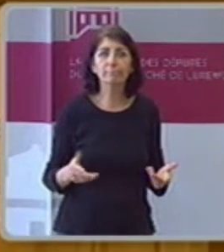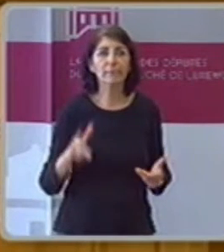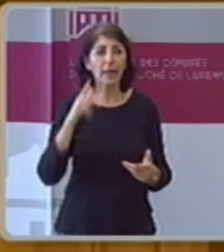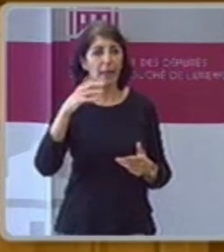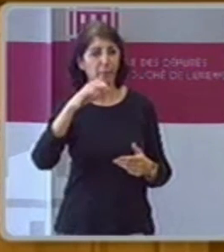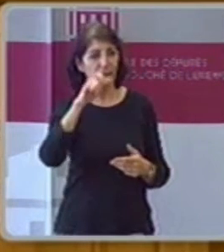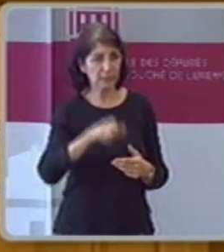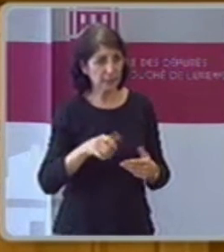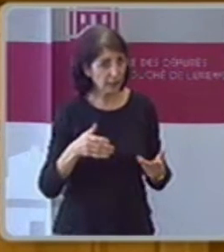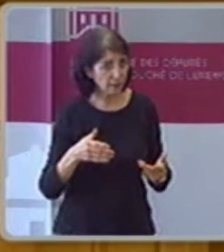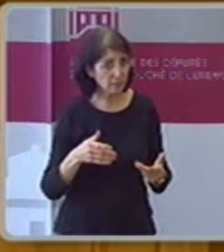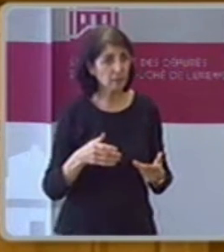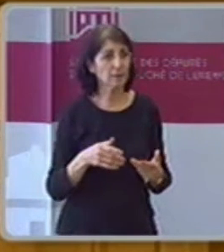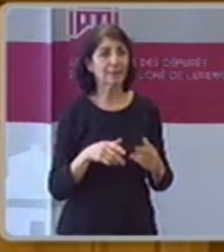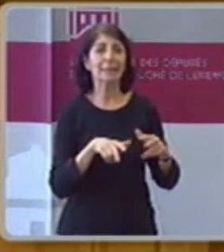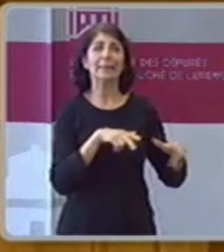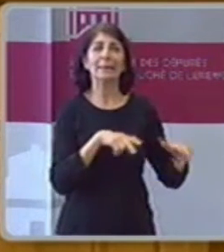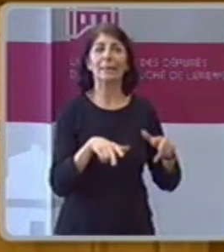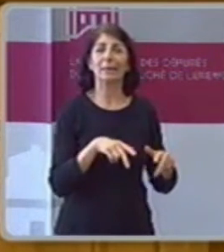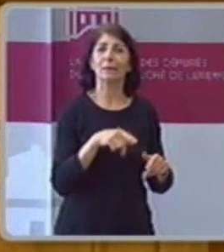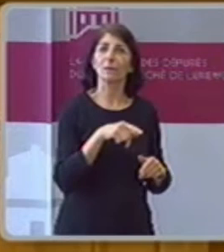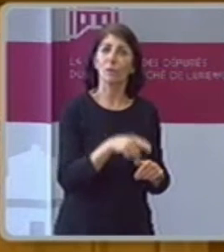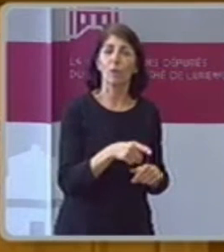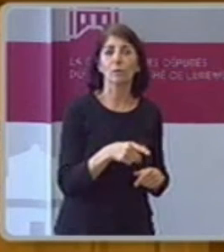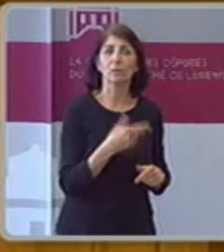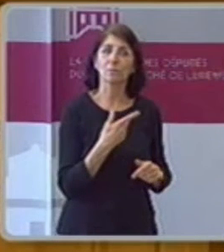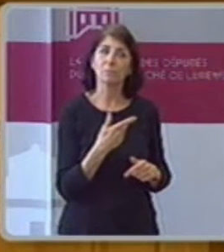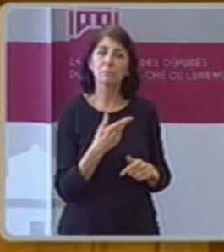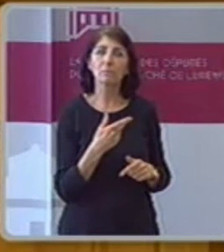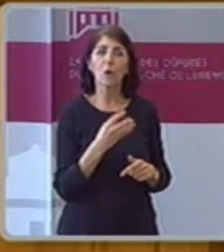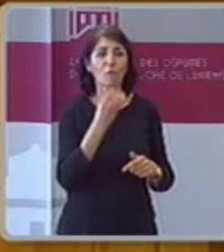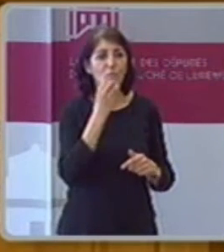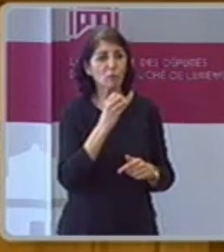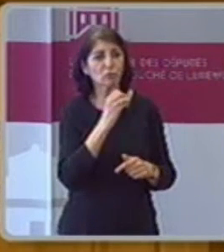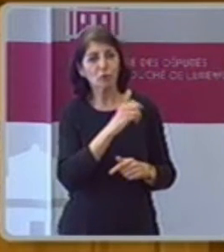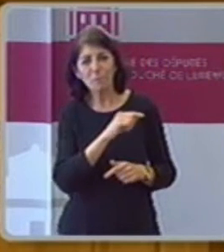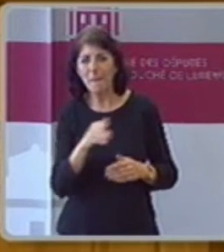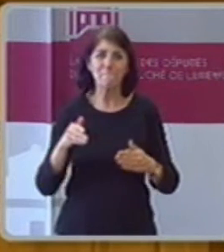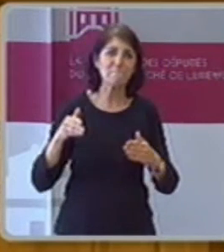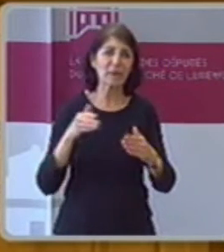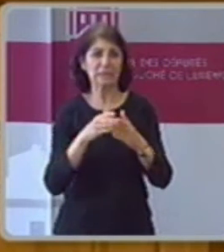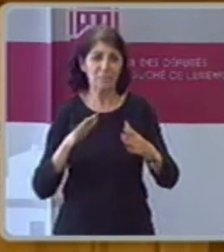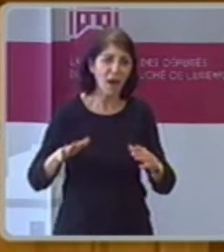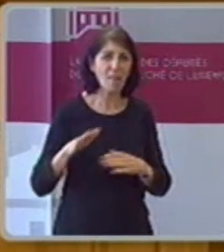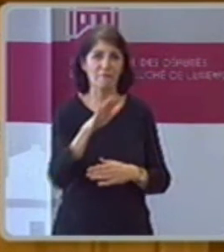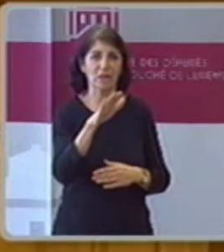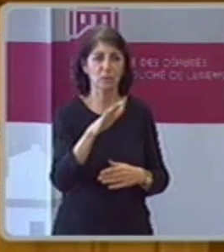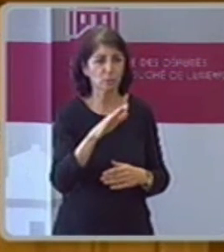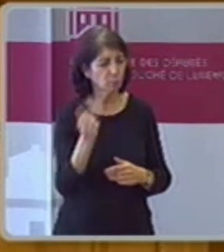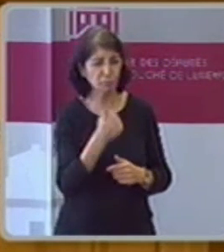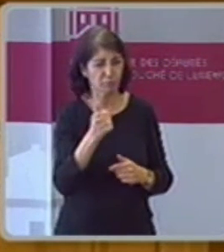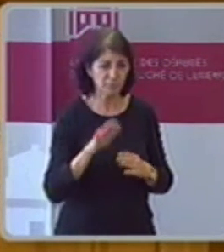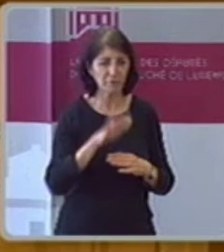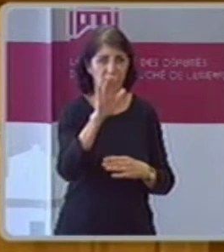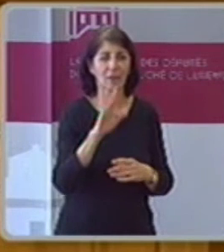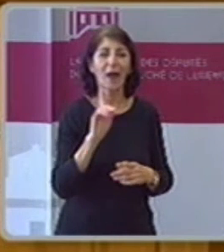wo steuert das Land hier hin wir hatten als ADR für die Interpretation über die